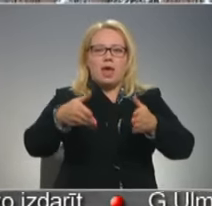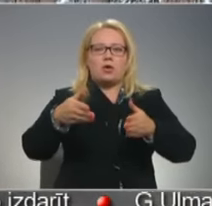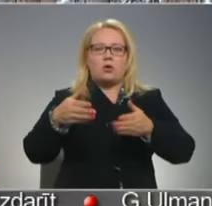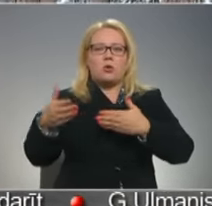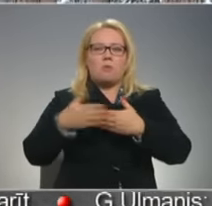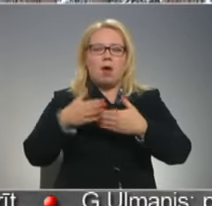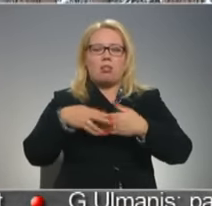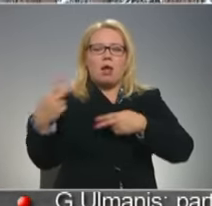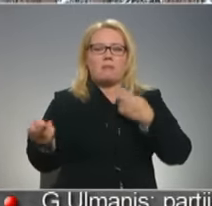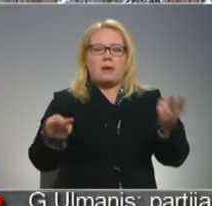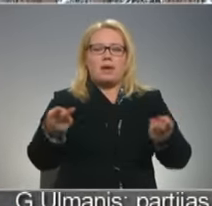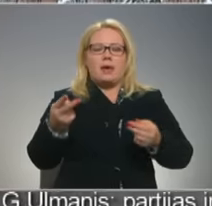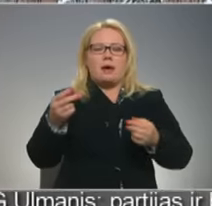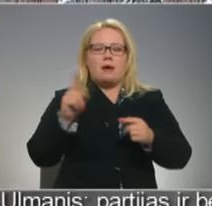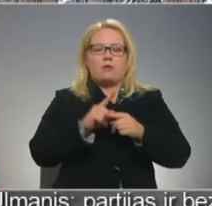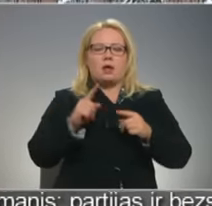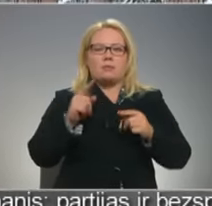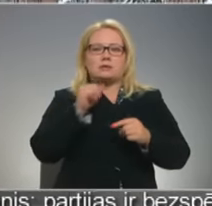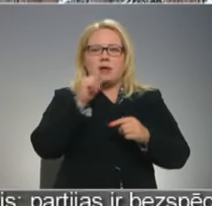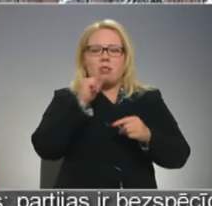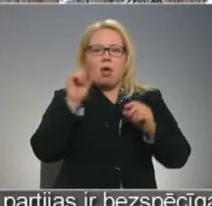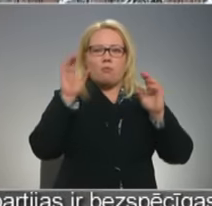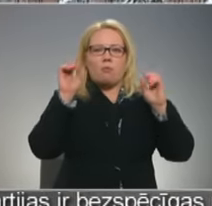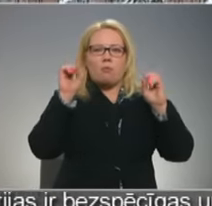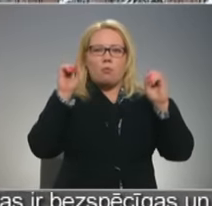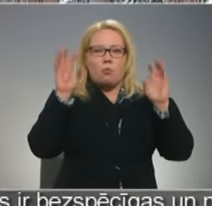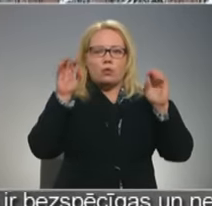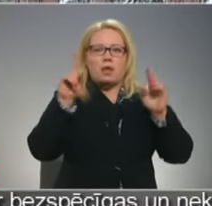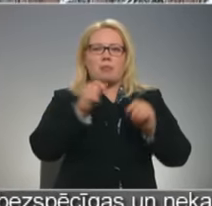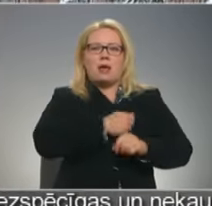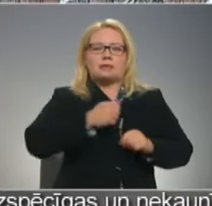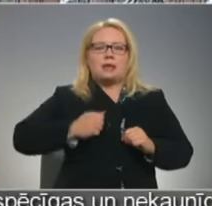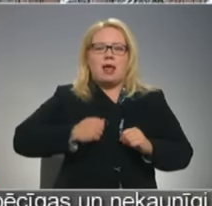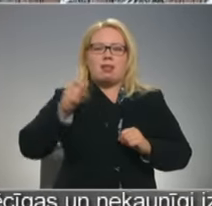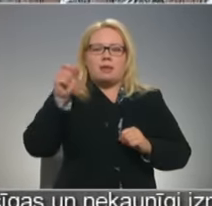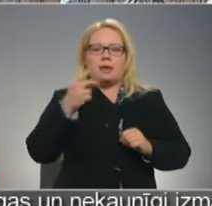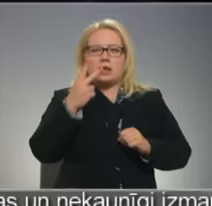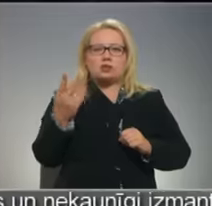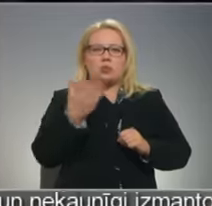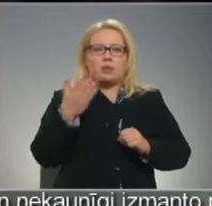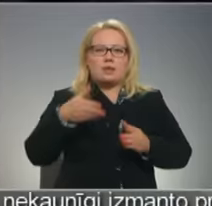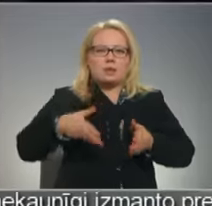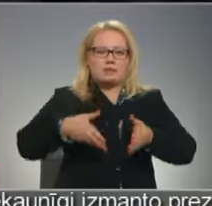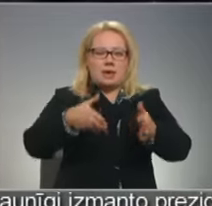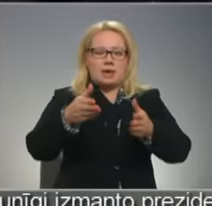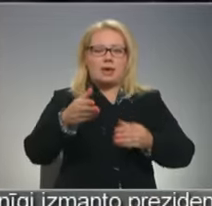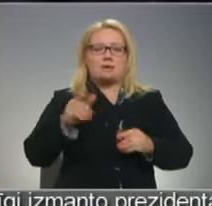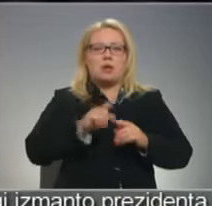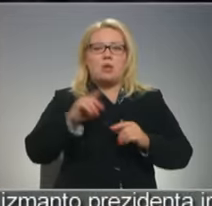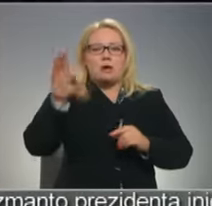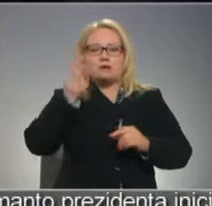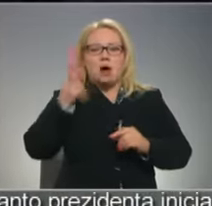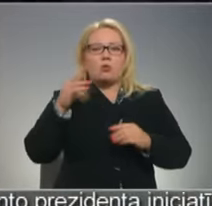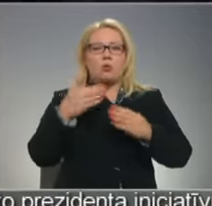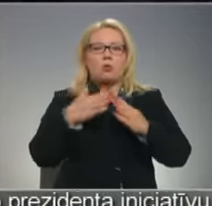apgūdušies zemē ar tādām zaļām uguntiņām, lai strelnieki redzētu, kur ir šīs te izgrieztas ejas. Skautu nometne